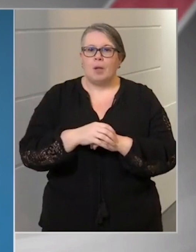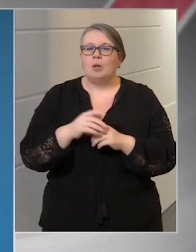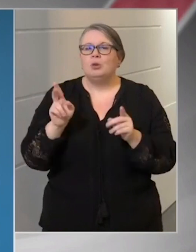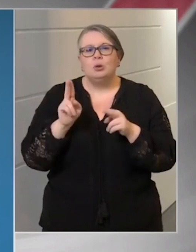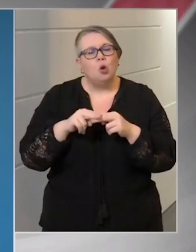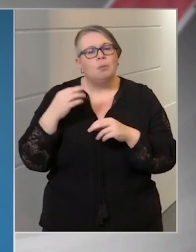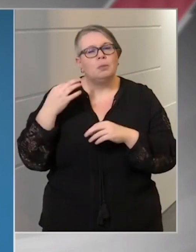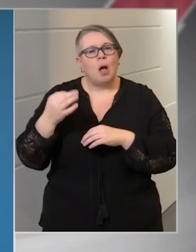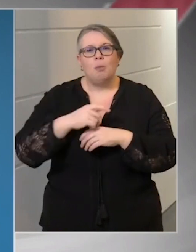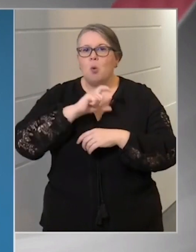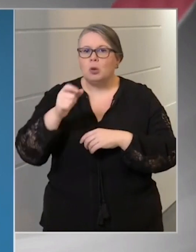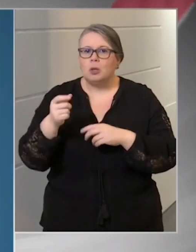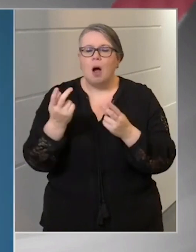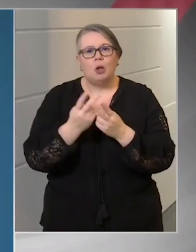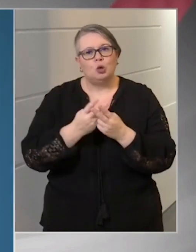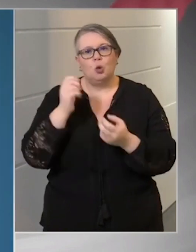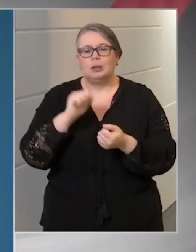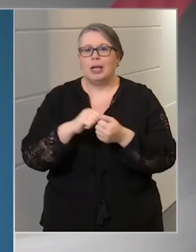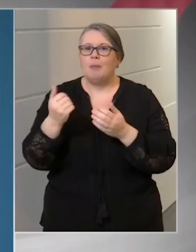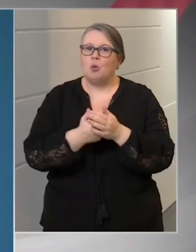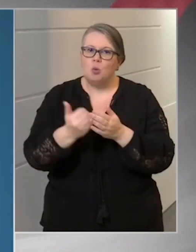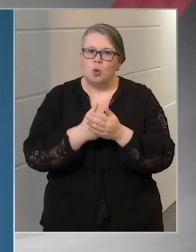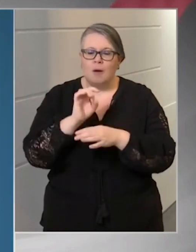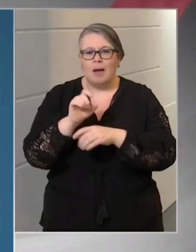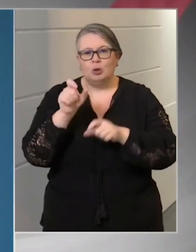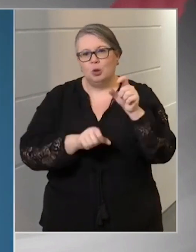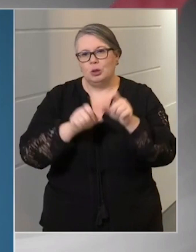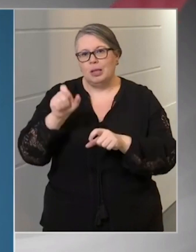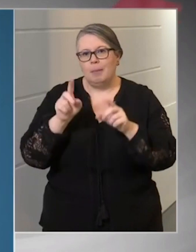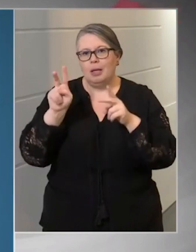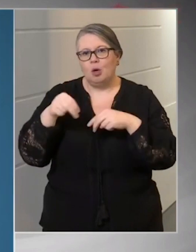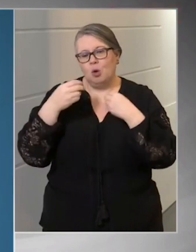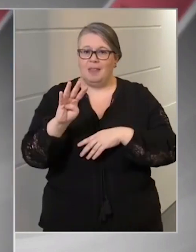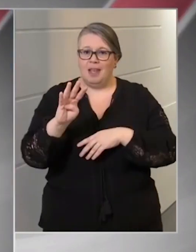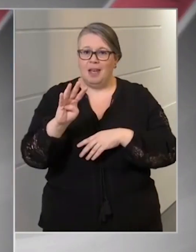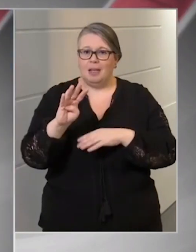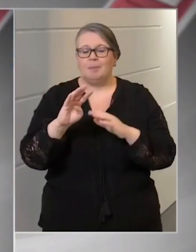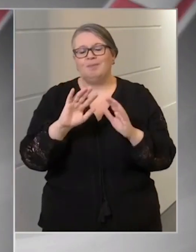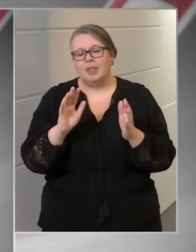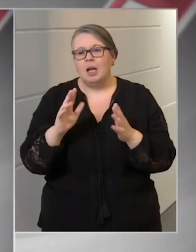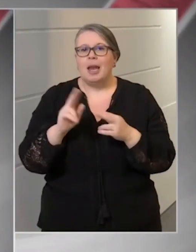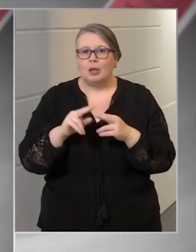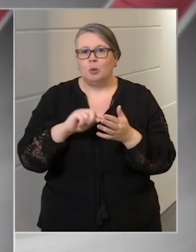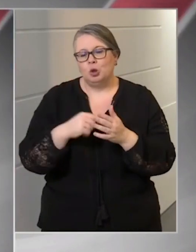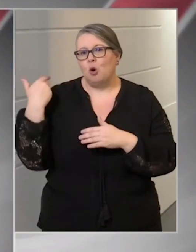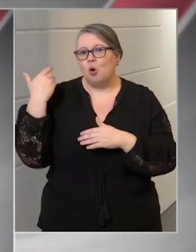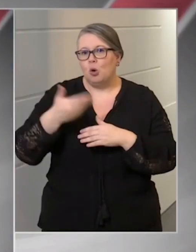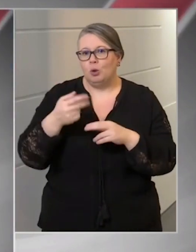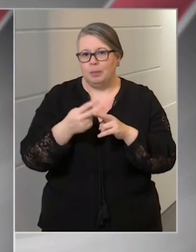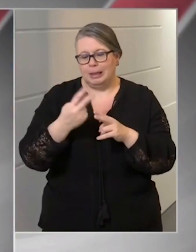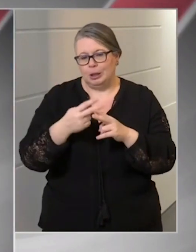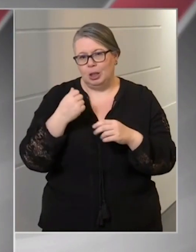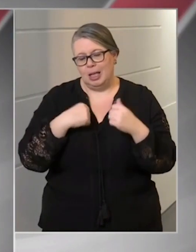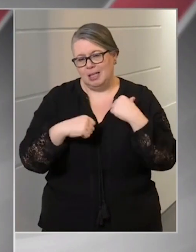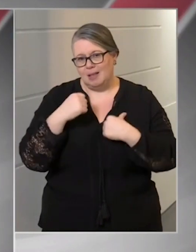az elhúnytak mindössze 6 százalékának nem volt semmilyen ismert alapbetegsége. Jelenleg 378-an vannak